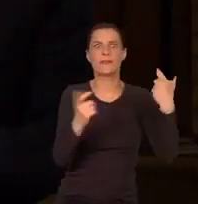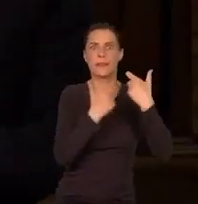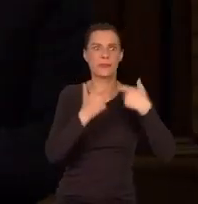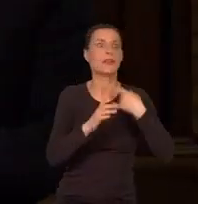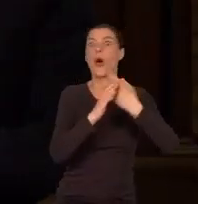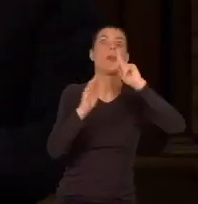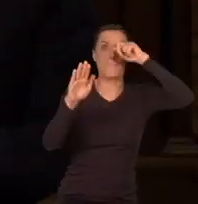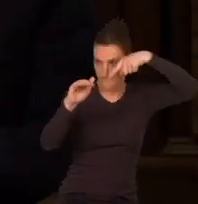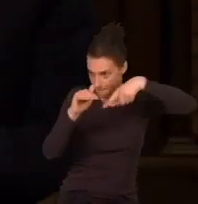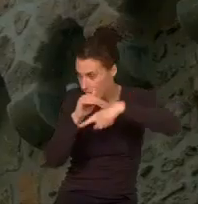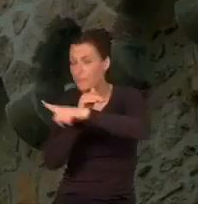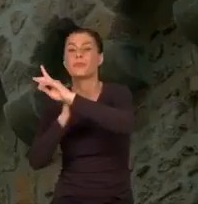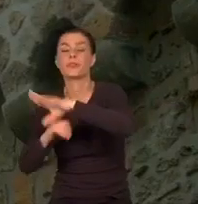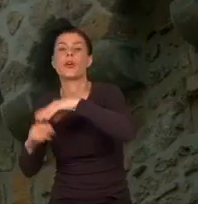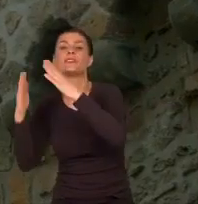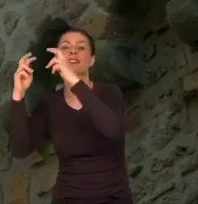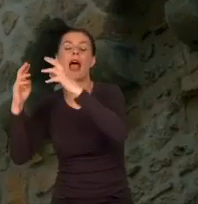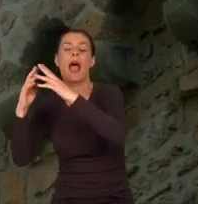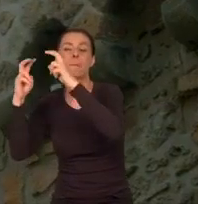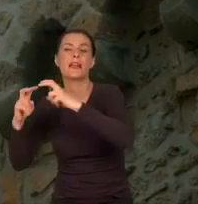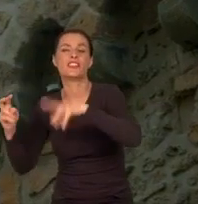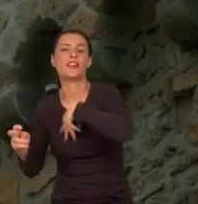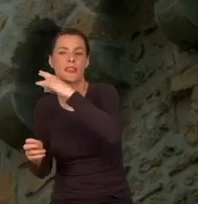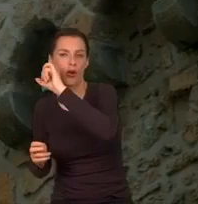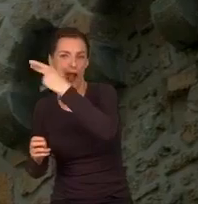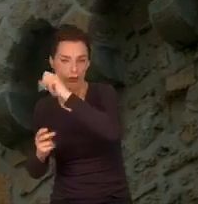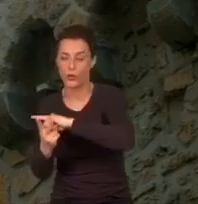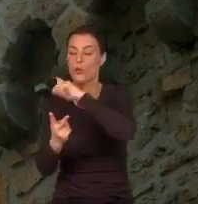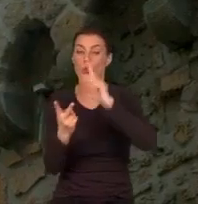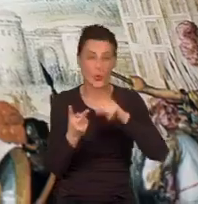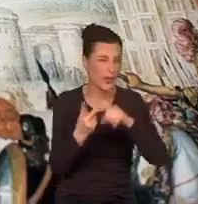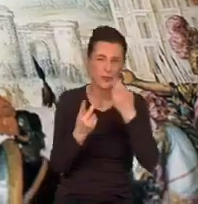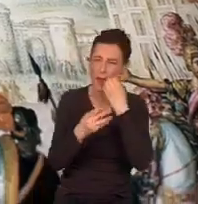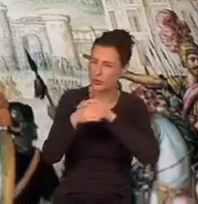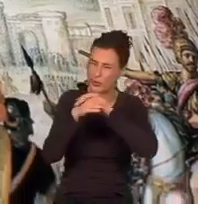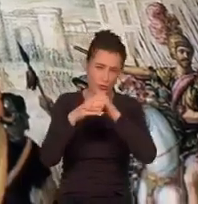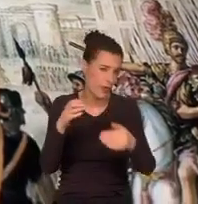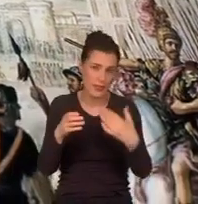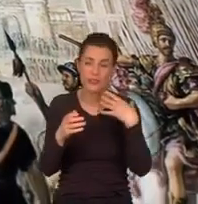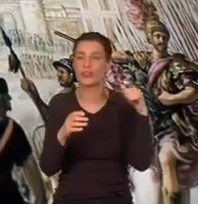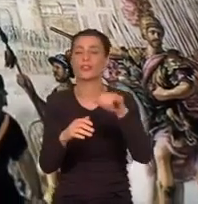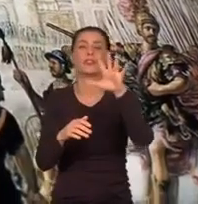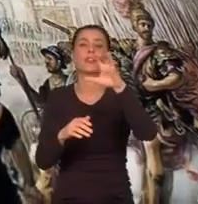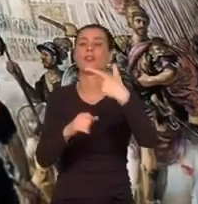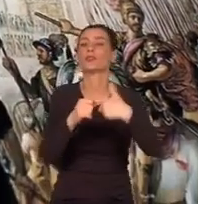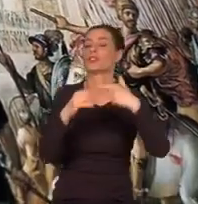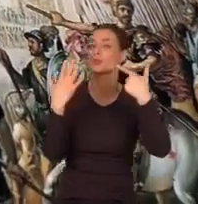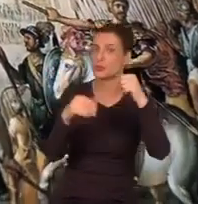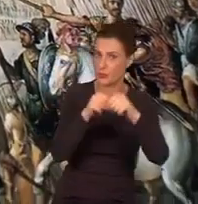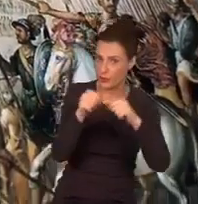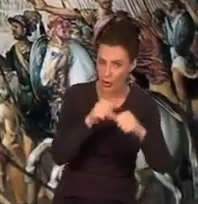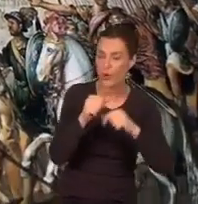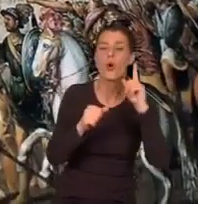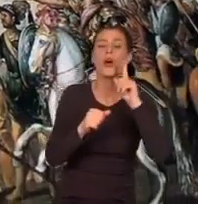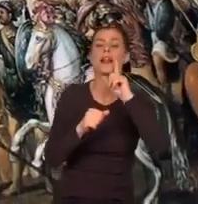przez Passetto do zamku św. anioła. W innym, najsłynniejszym przypadku w 1527 roku